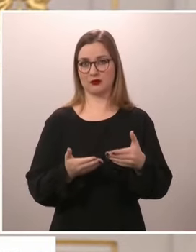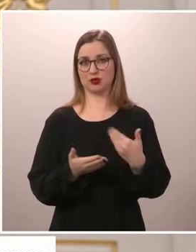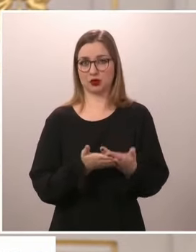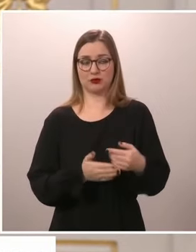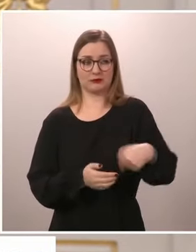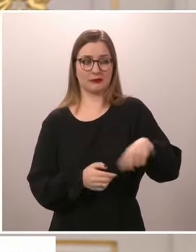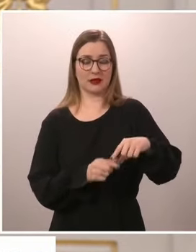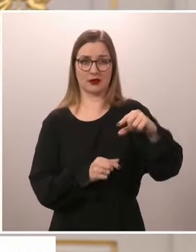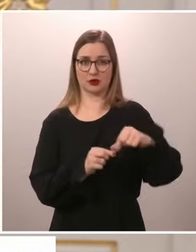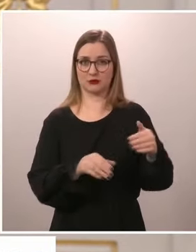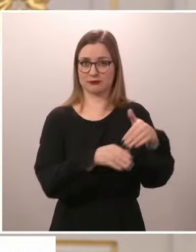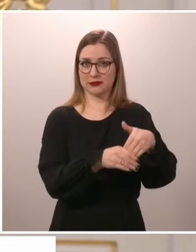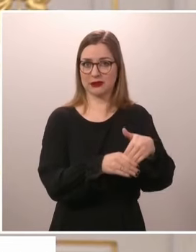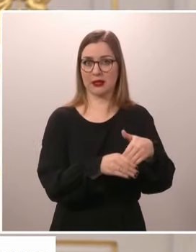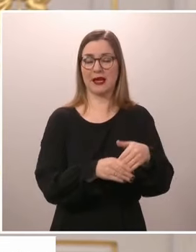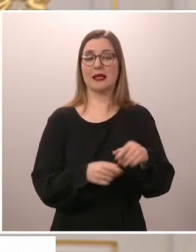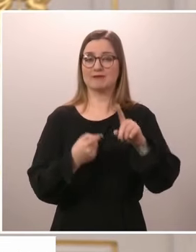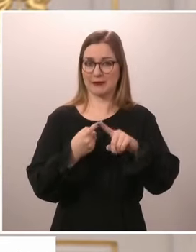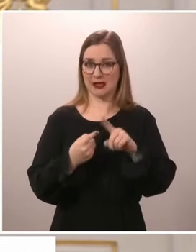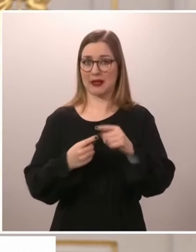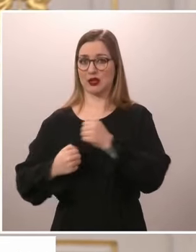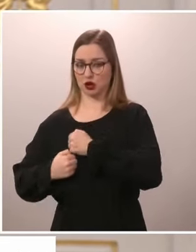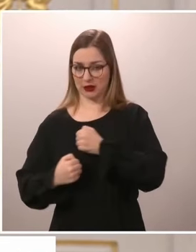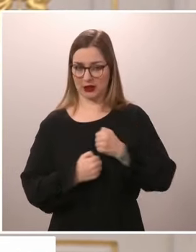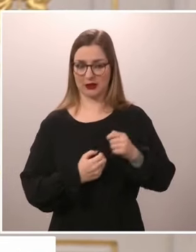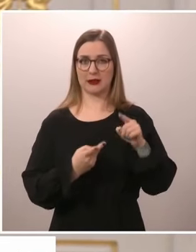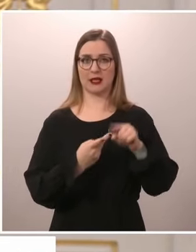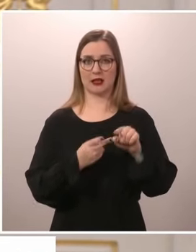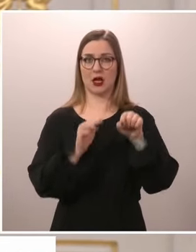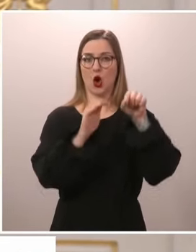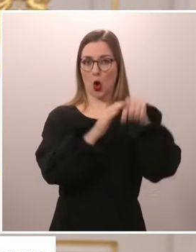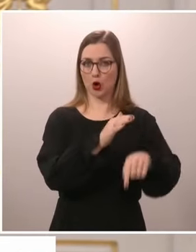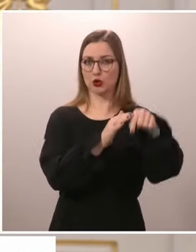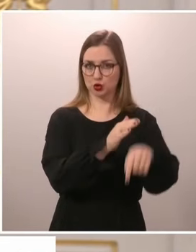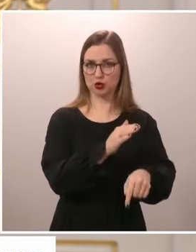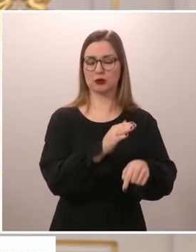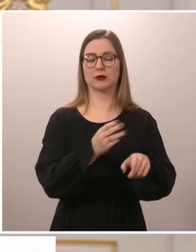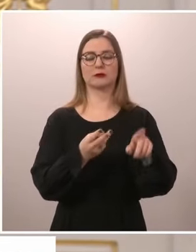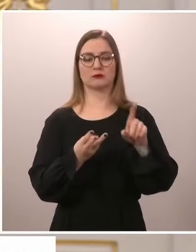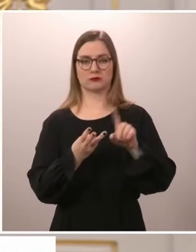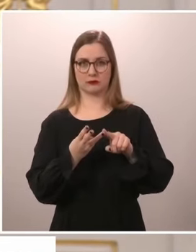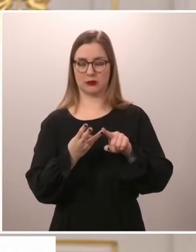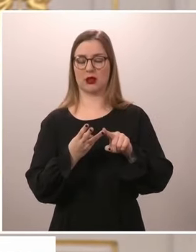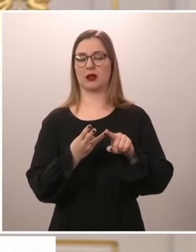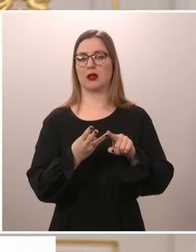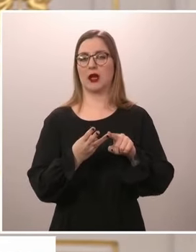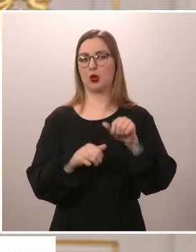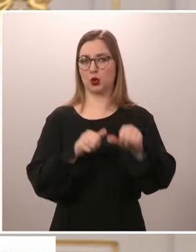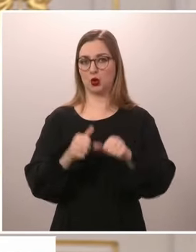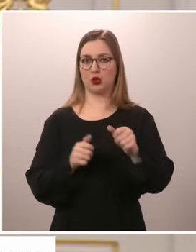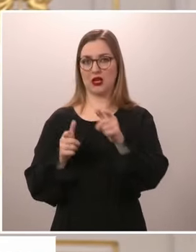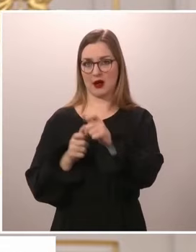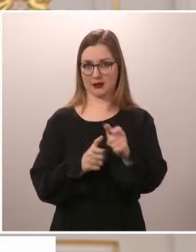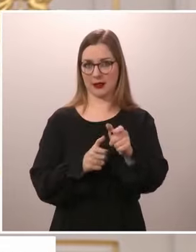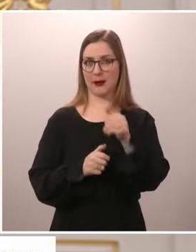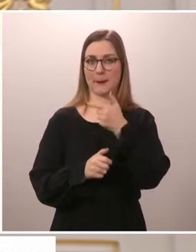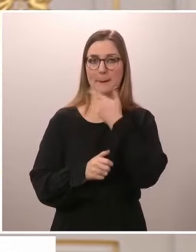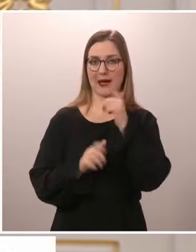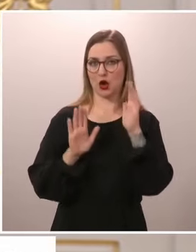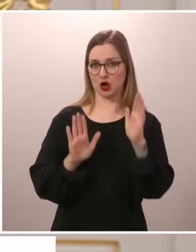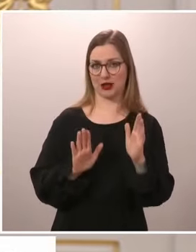ensimmäinen on sotilaallinen, eli sotilaat, toinen on ohjukset, eli ammukset, ja kolmas on ydinase pelote, joka tulee